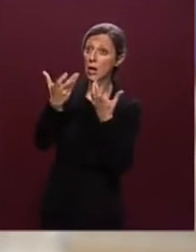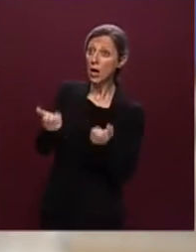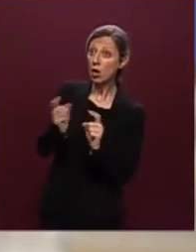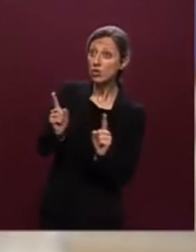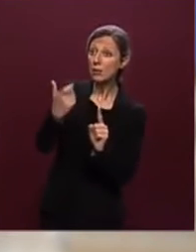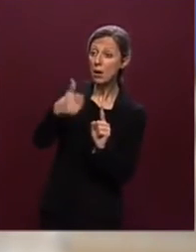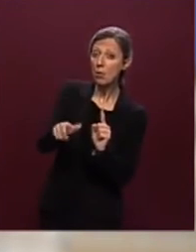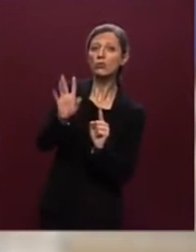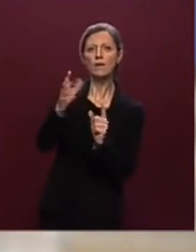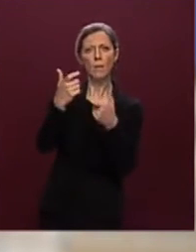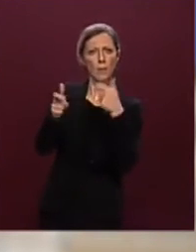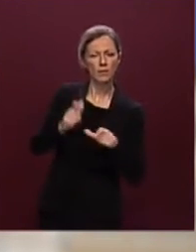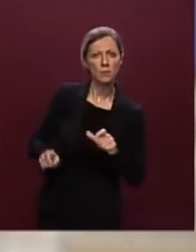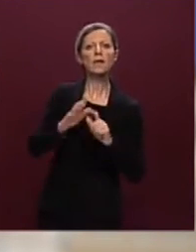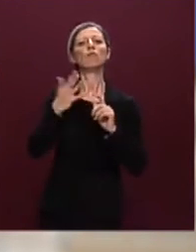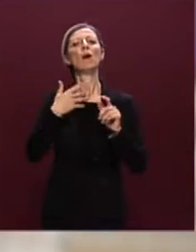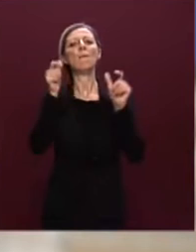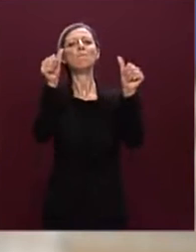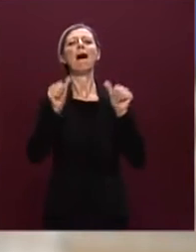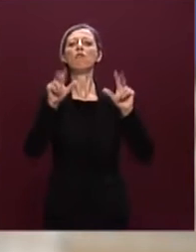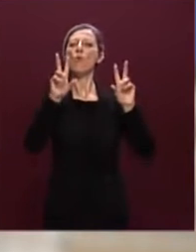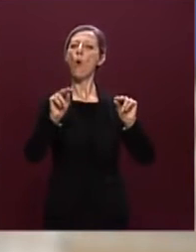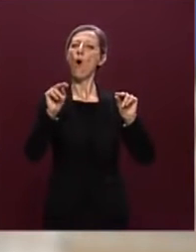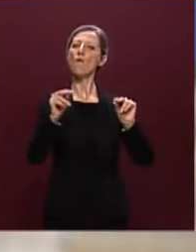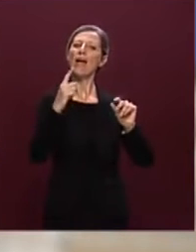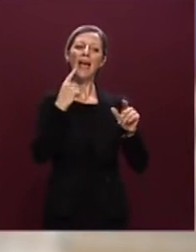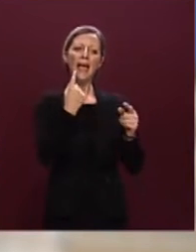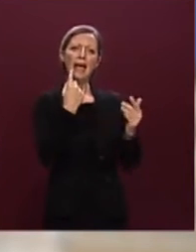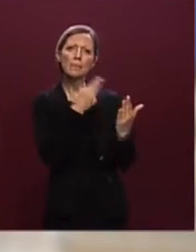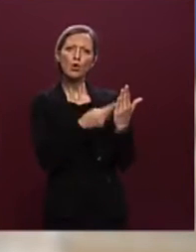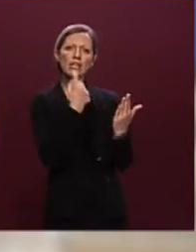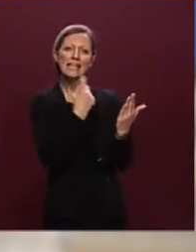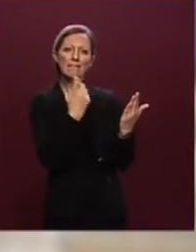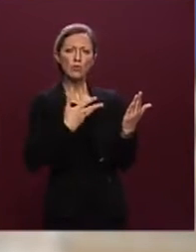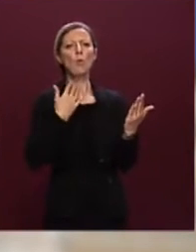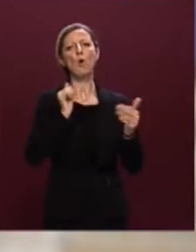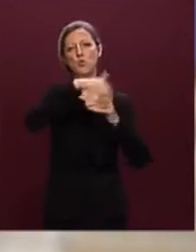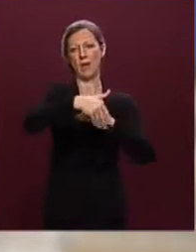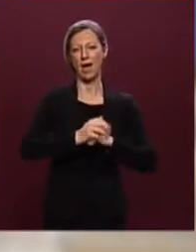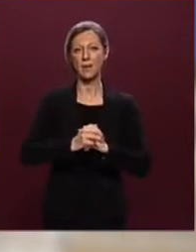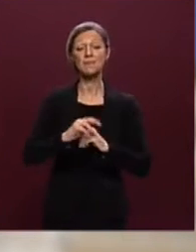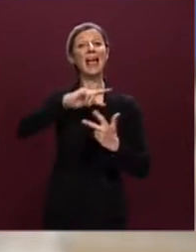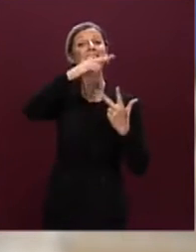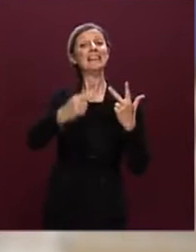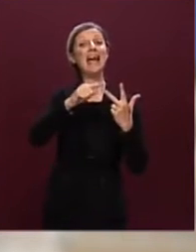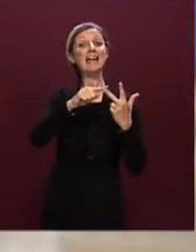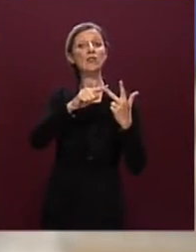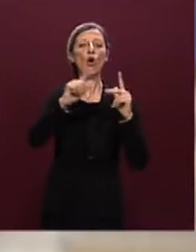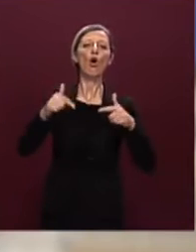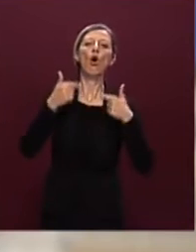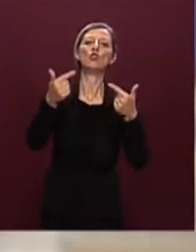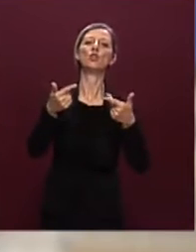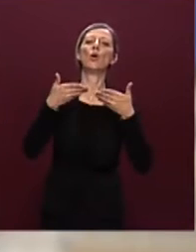un nuovo bando che andrà ad affrontare il superamento di queste criticità. La terza questione è collegata alle concessioni